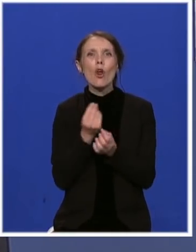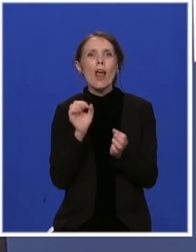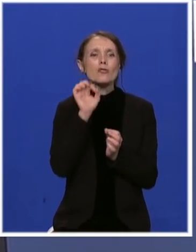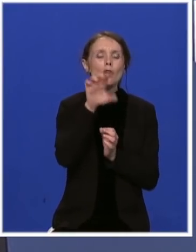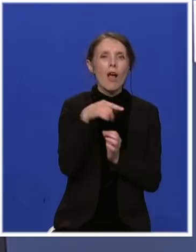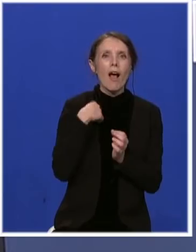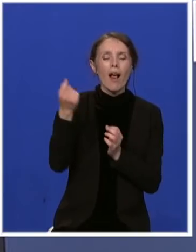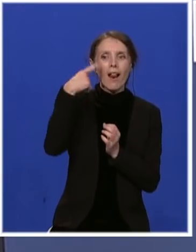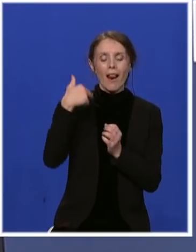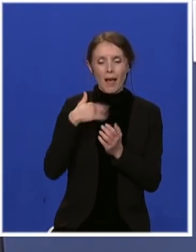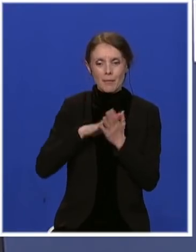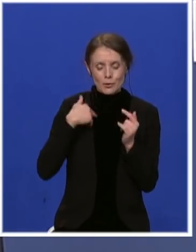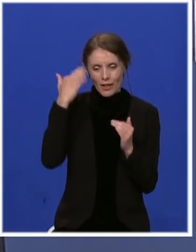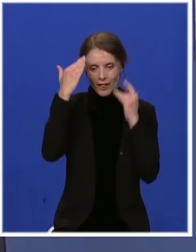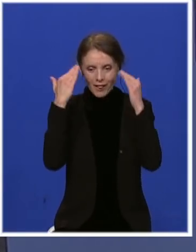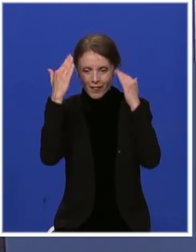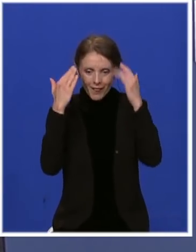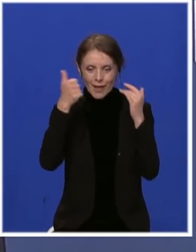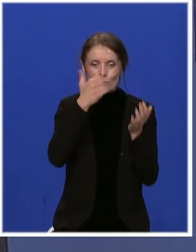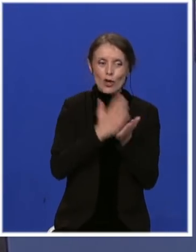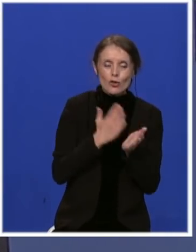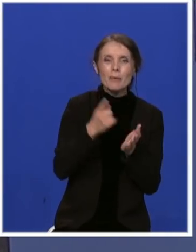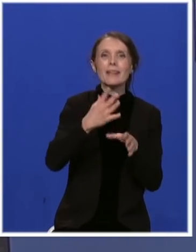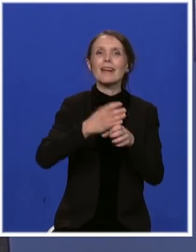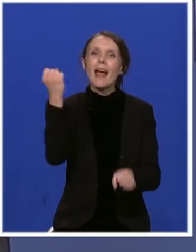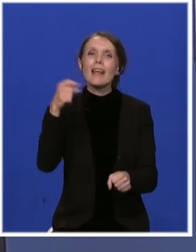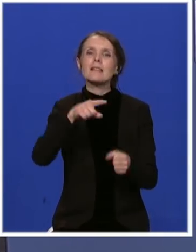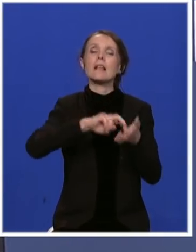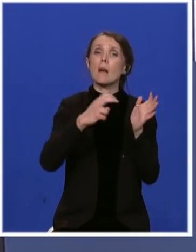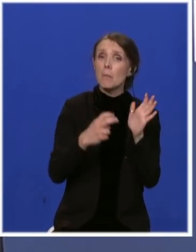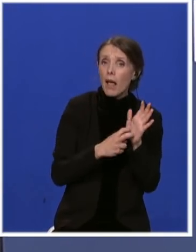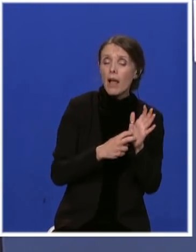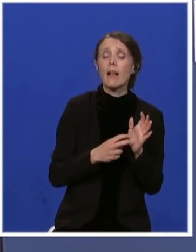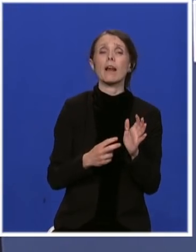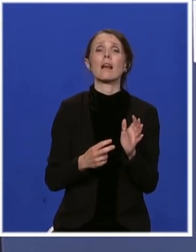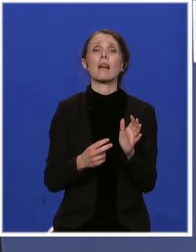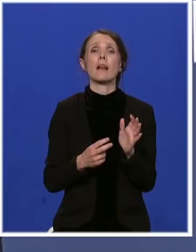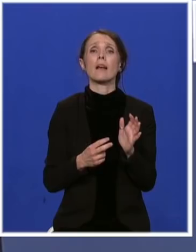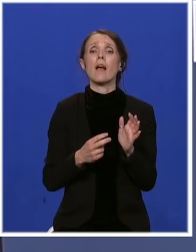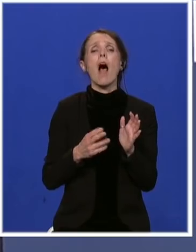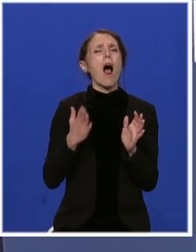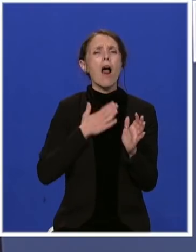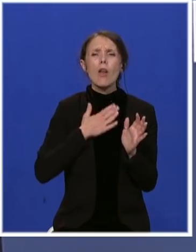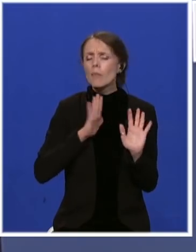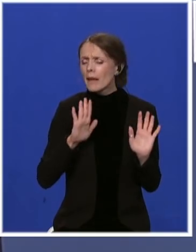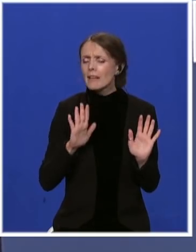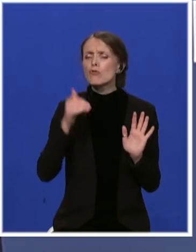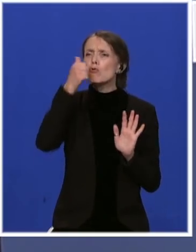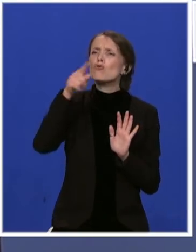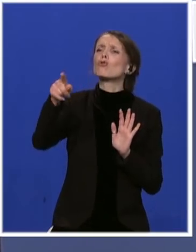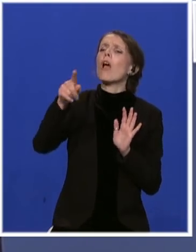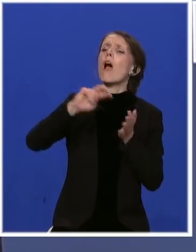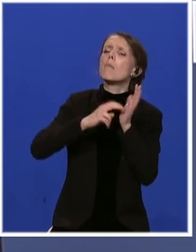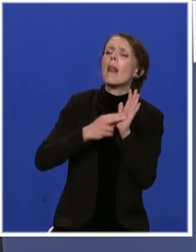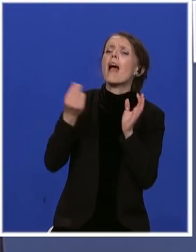i šta sve možda možemo da vidimo u jesenjem paketu, ali još jedan put beskrajno hvala, šta god da dođe, šta god da dođe, mi